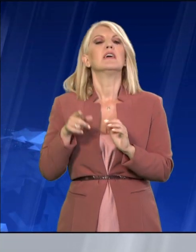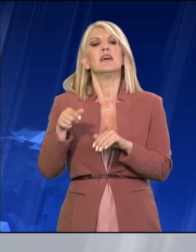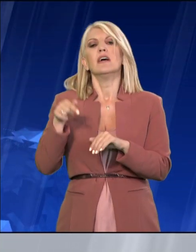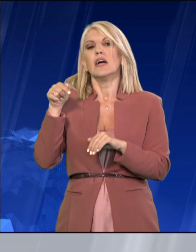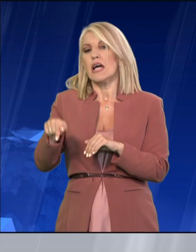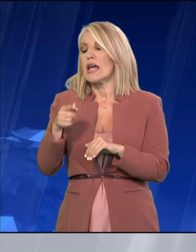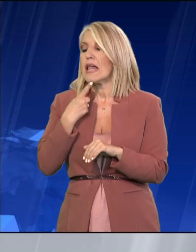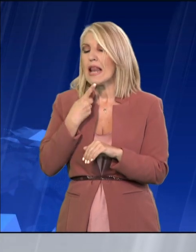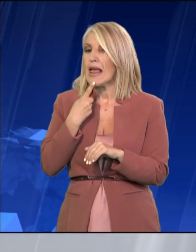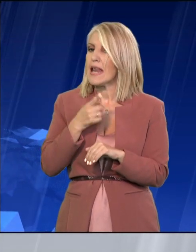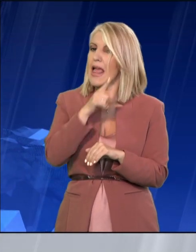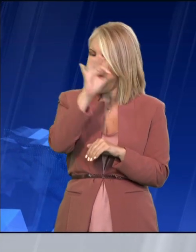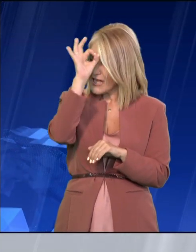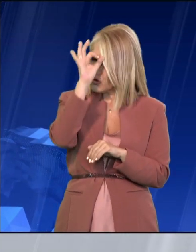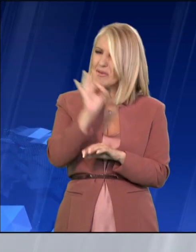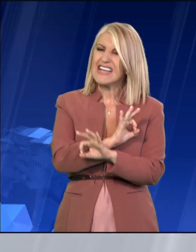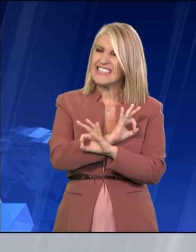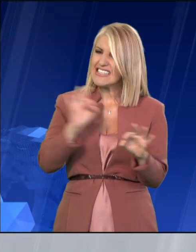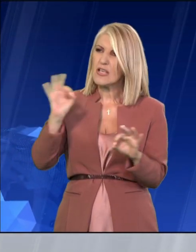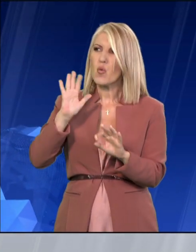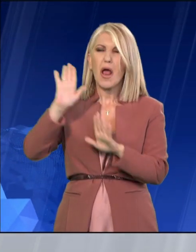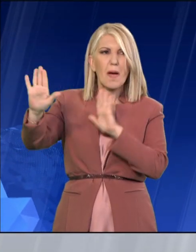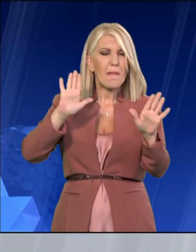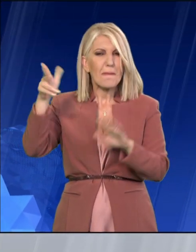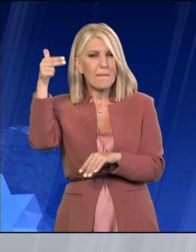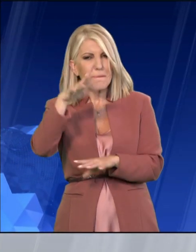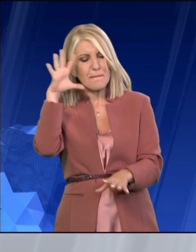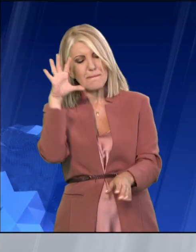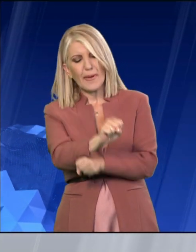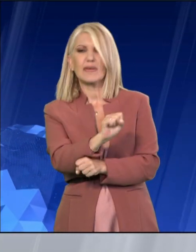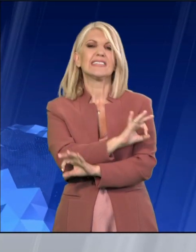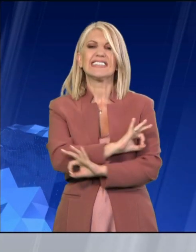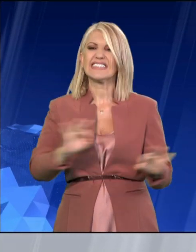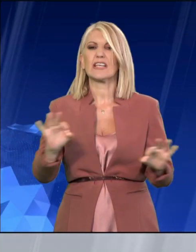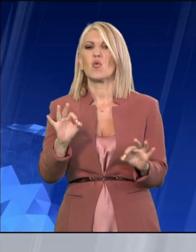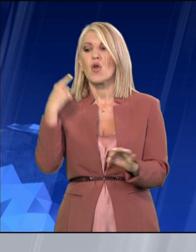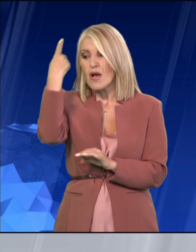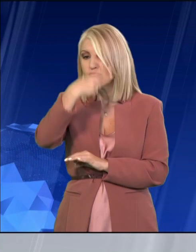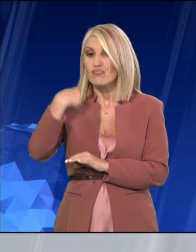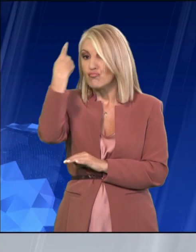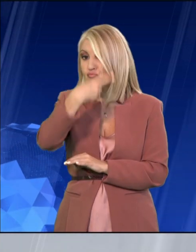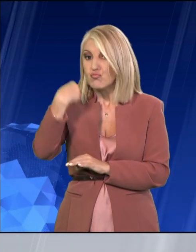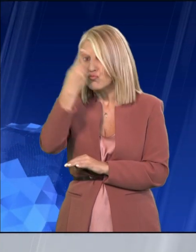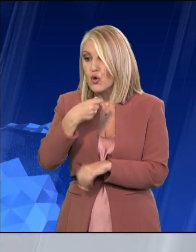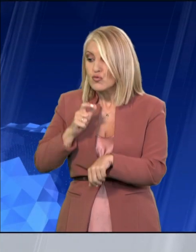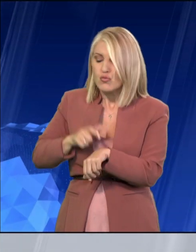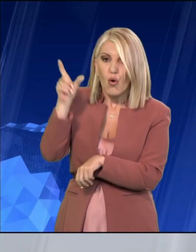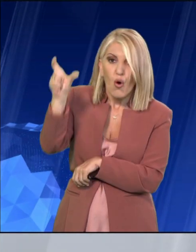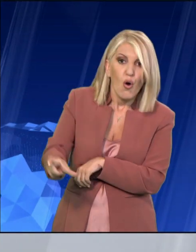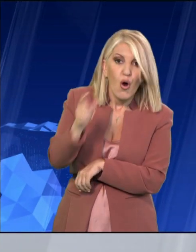χέρια τους κάποια εικόνα που θα έχει καταγράψει τον Άνδρα που τοποθέτησε τους συνολικά δύο εκρηκτικούς μηχανισμούς.